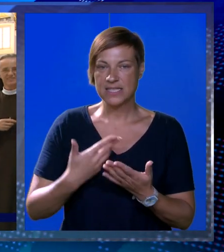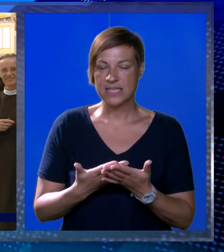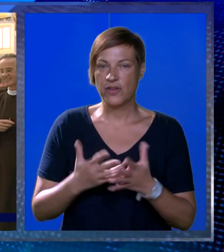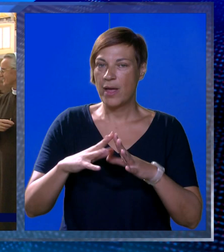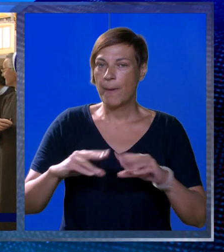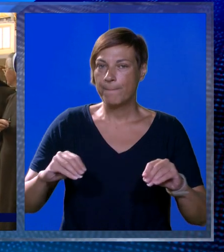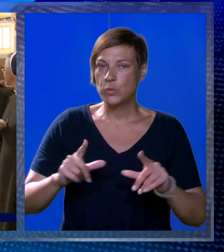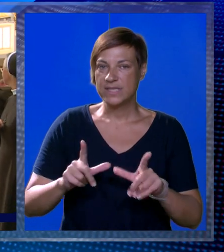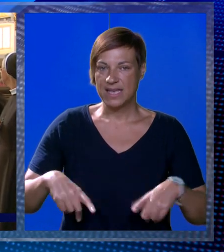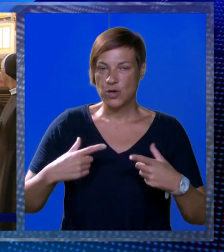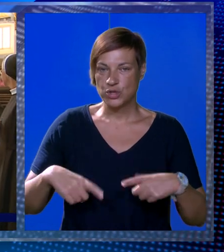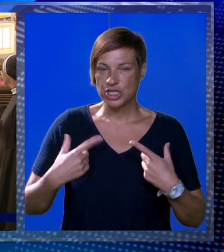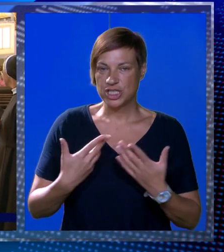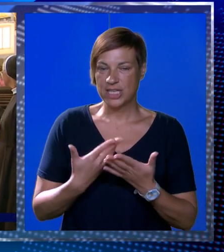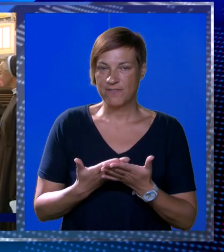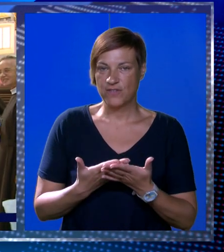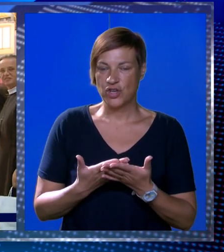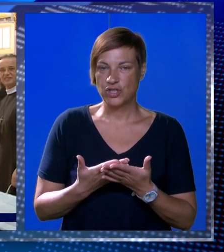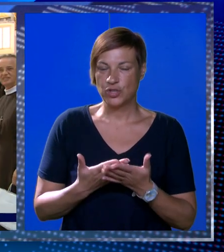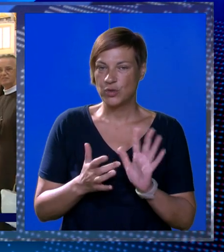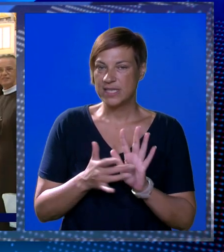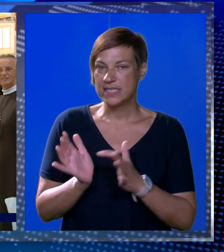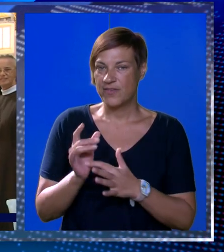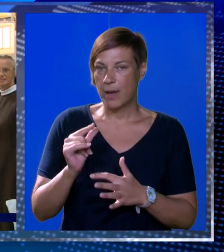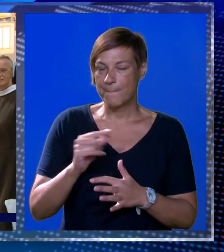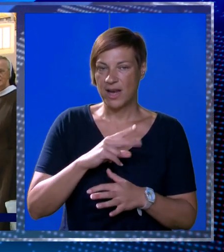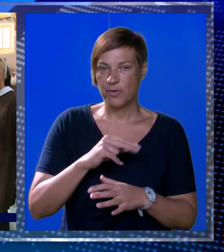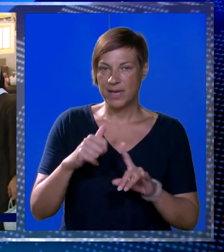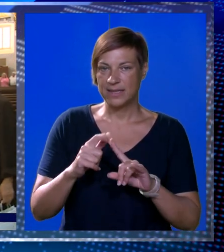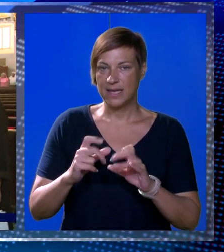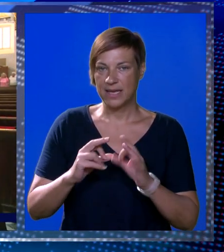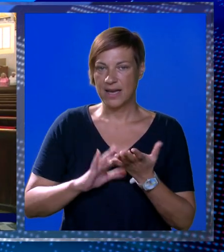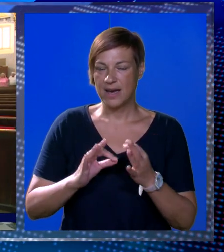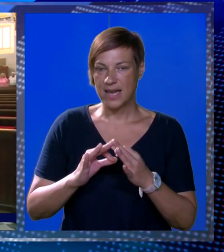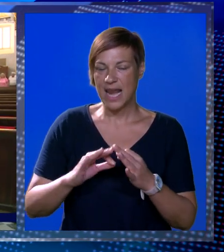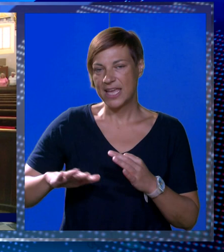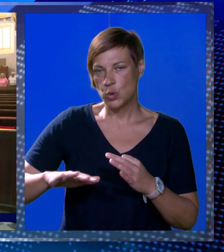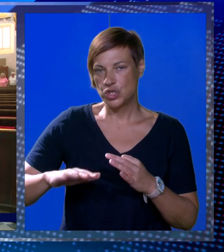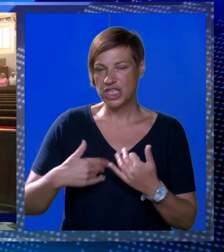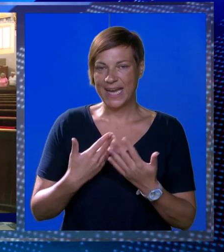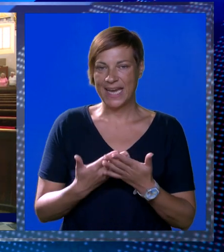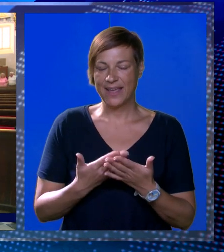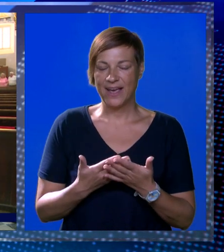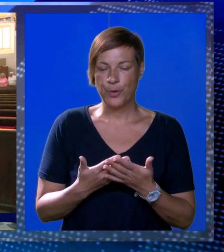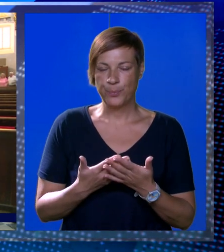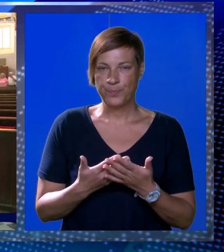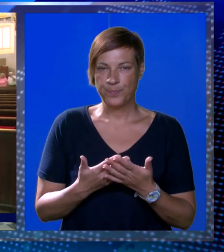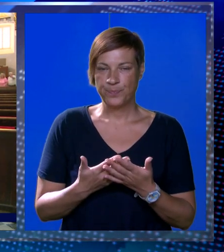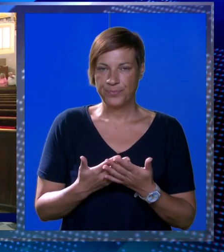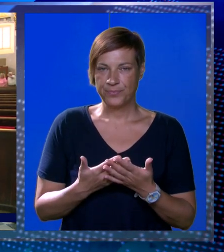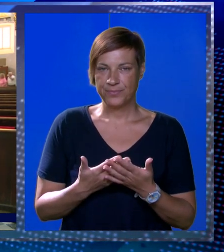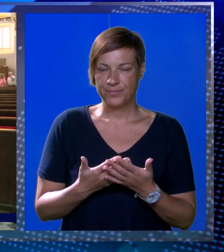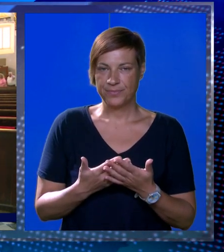Pustinja u životu Šala de Fuko Isusovog malog brata Karla i njegovih učenika. Tako da nekako